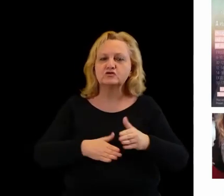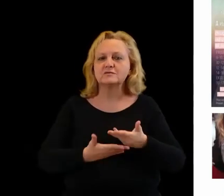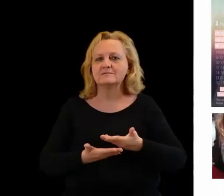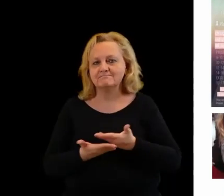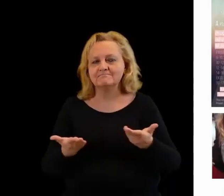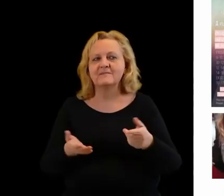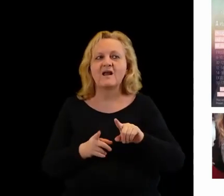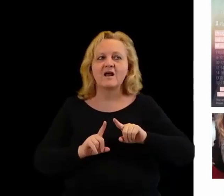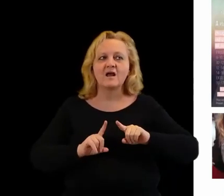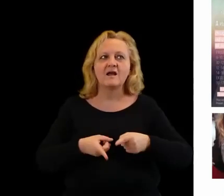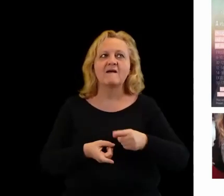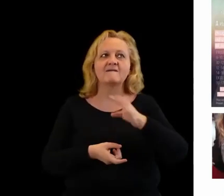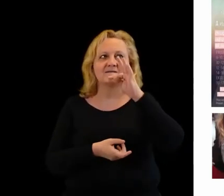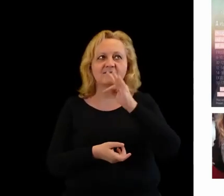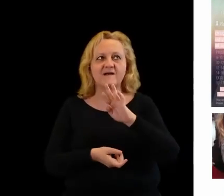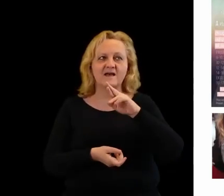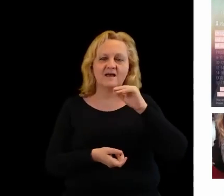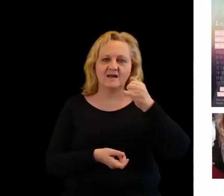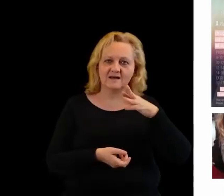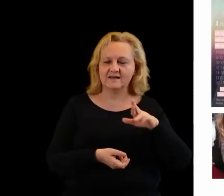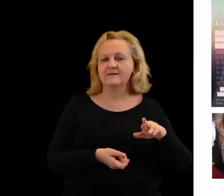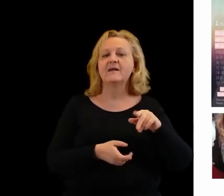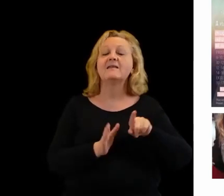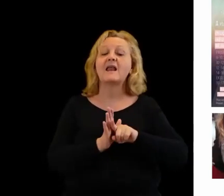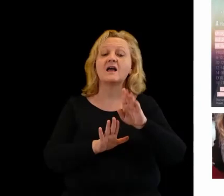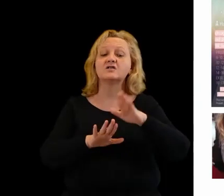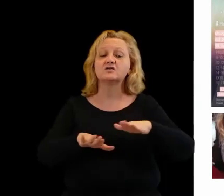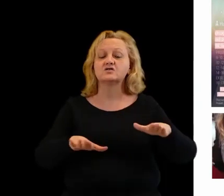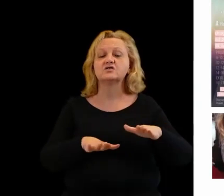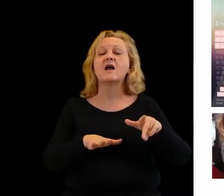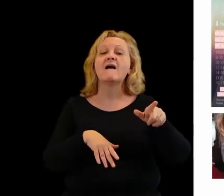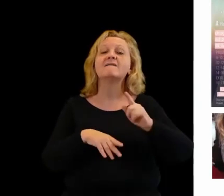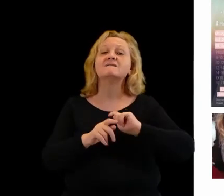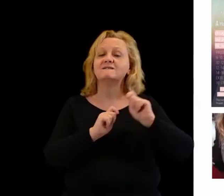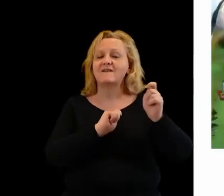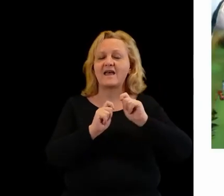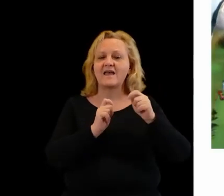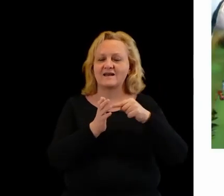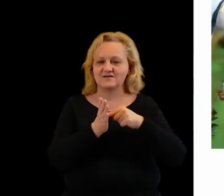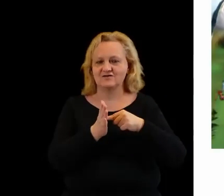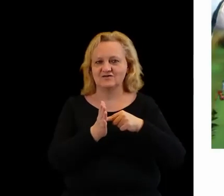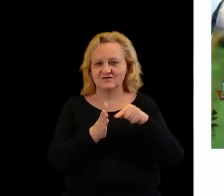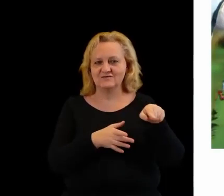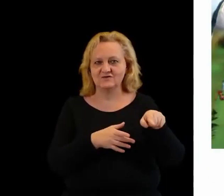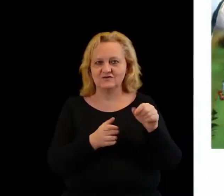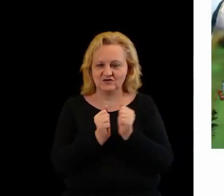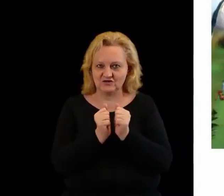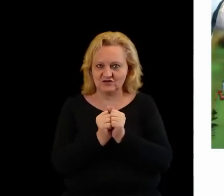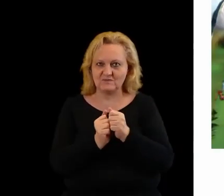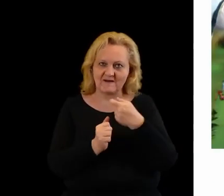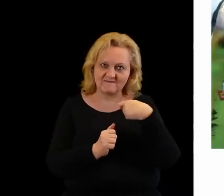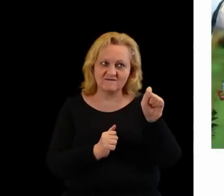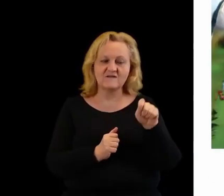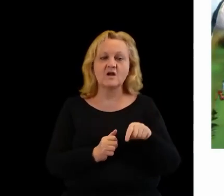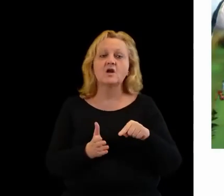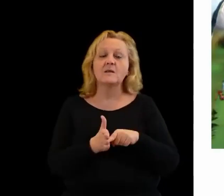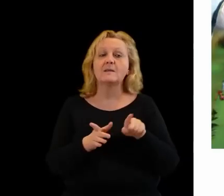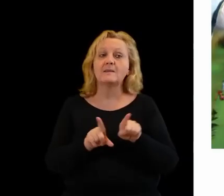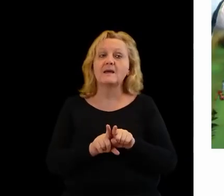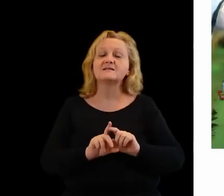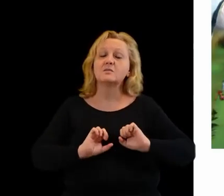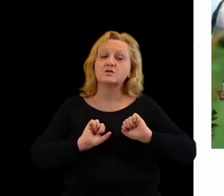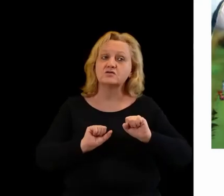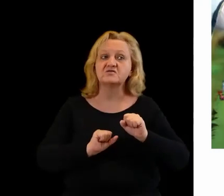Organizacja ferii dla dzieci ferii zimowych. Muszę powiedzieć, że działania, które